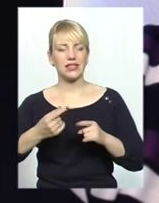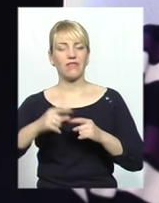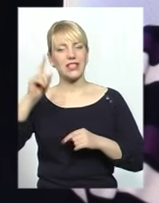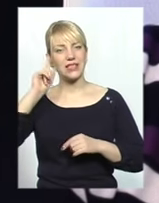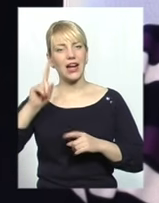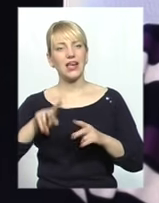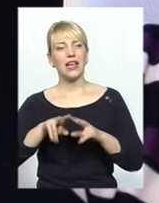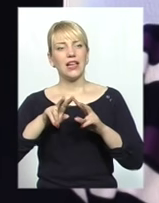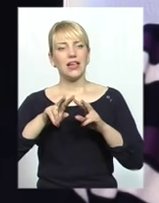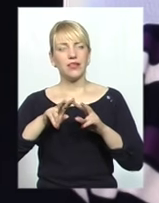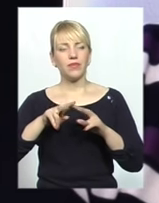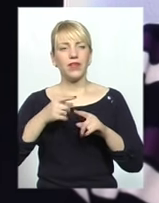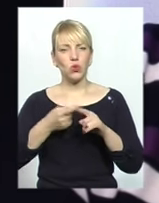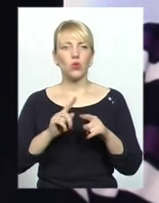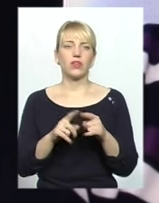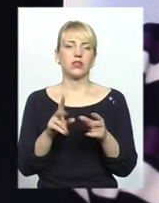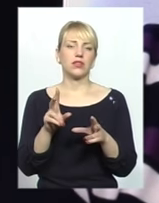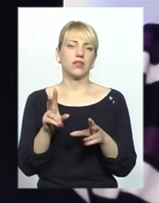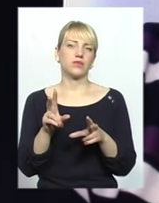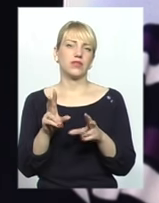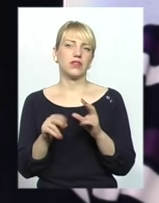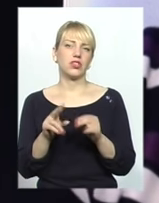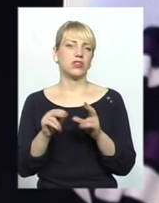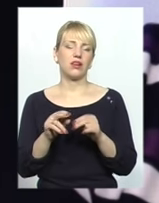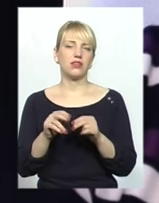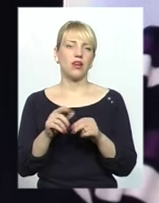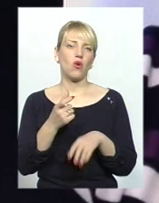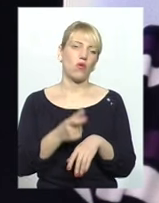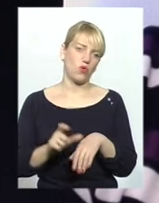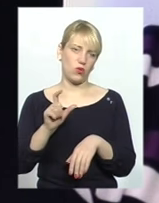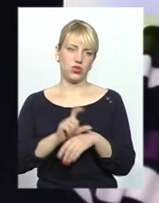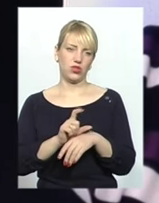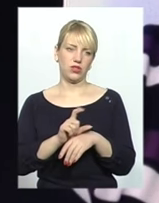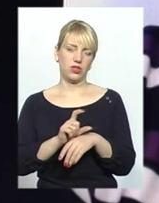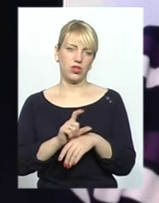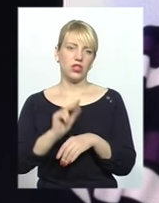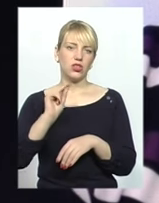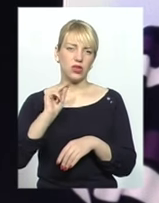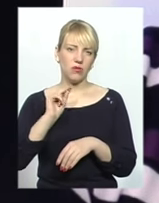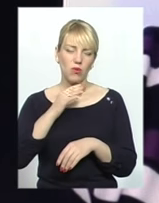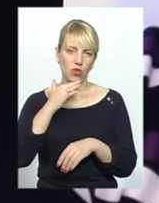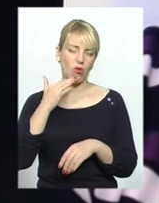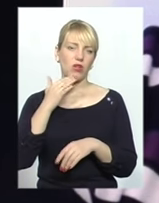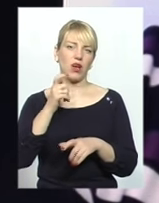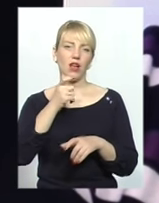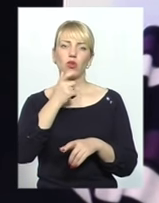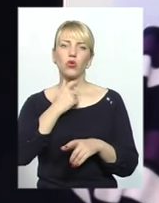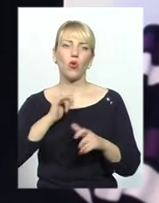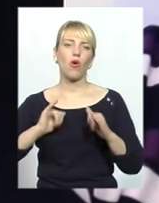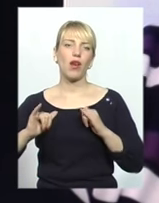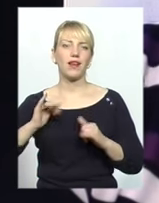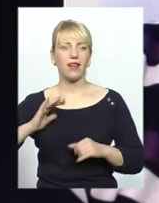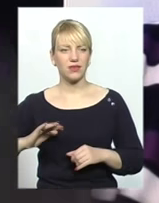переходит до границя толерантності. Це вже чути більше, ніж толерантності. У кожному